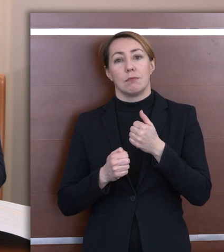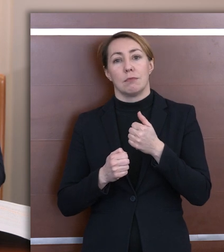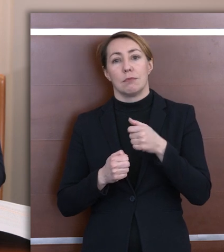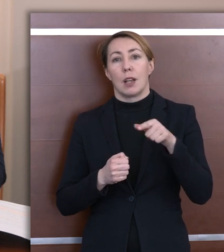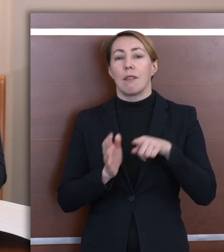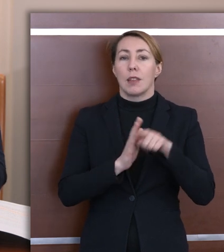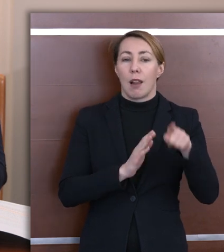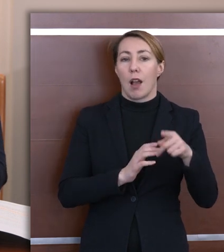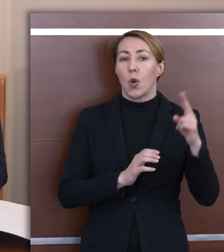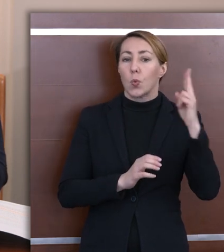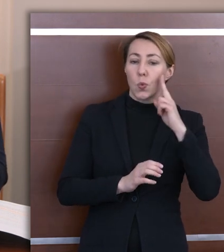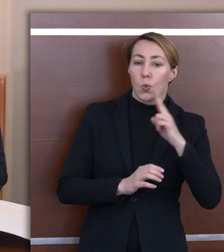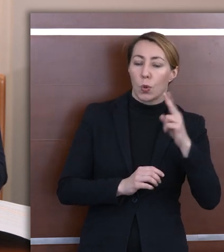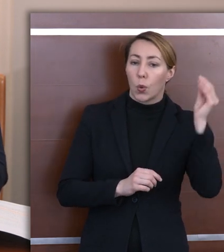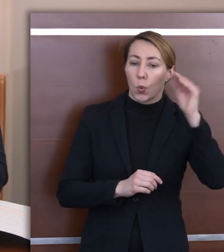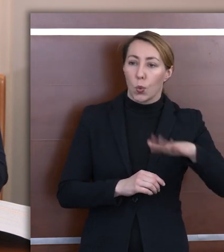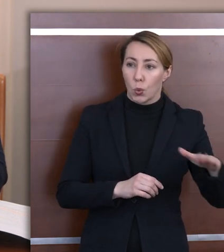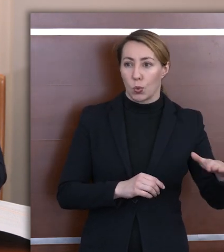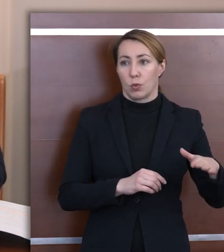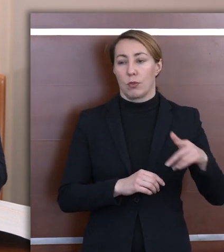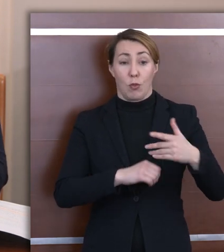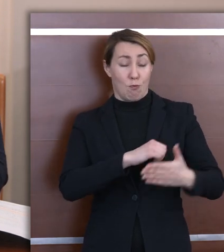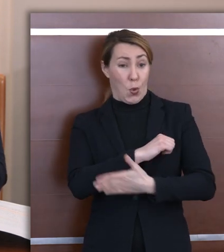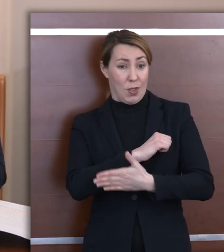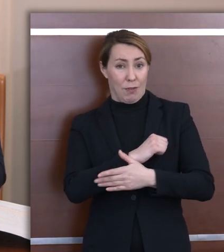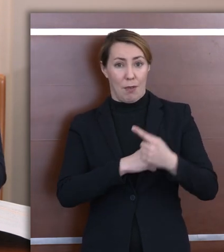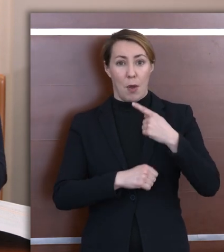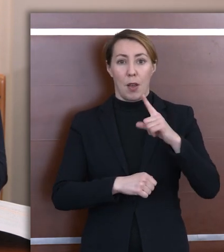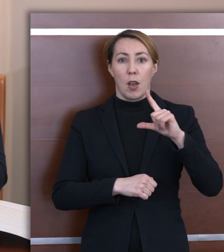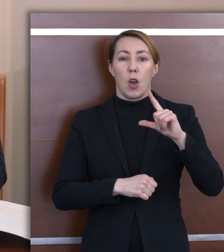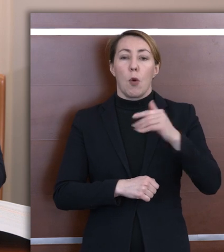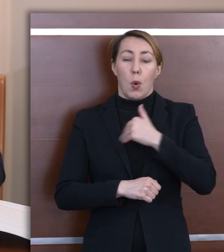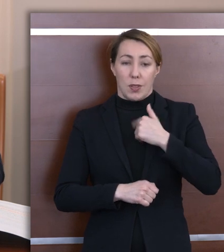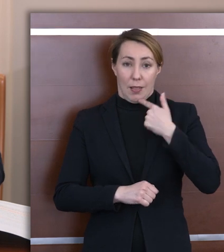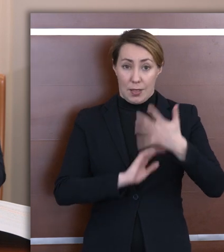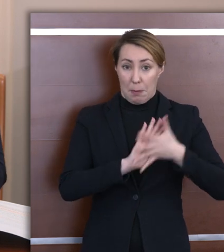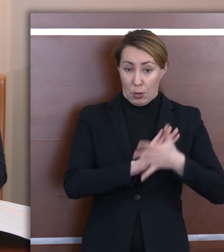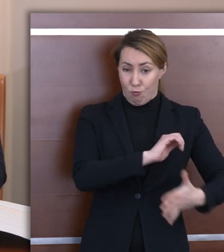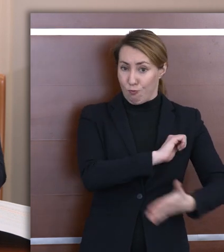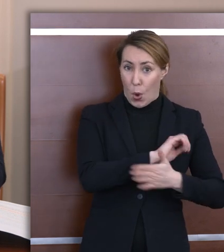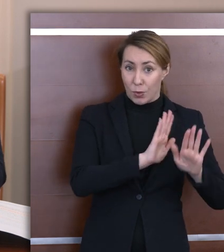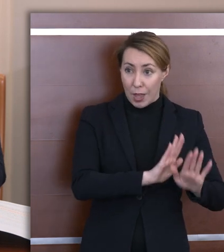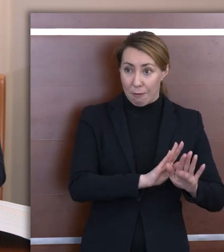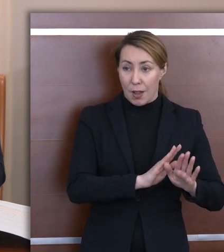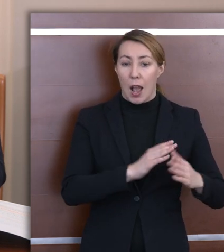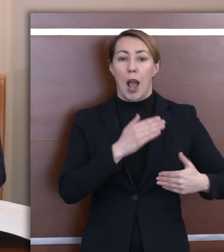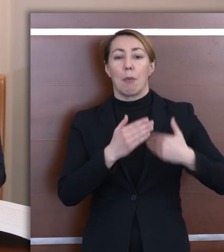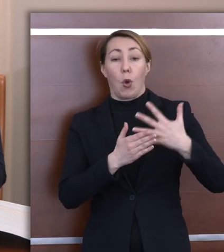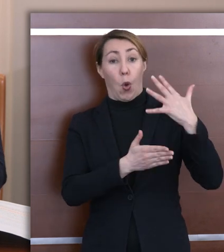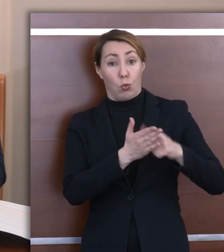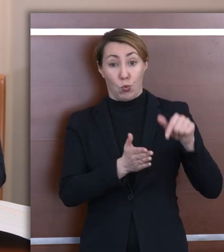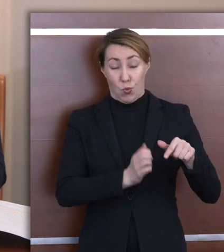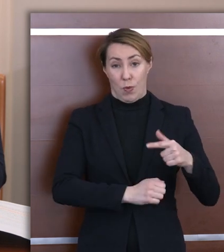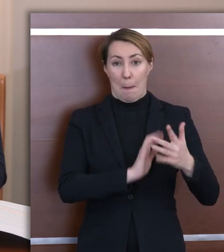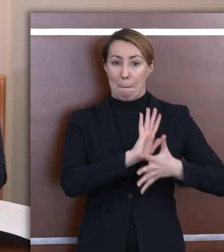niesłyszących uczniów w tym podstawowe narzędzie, jakim jest polski język migowy. I dopiero potem niech z wykorzystaniem tego